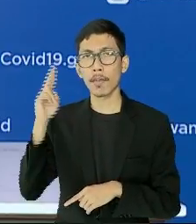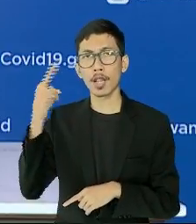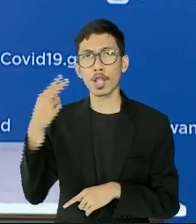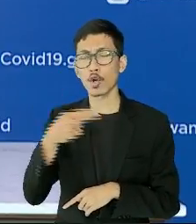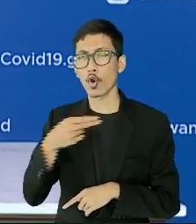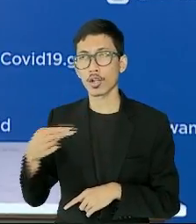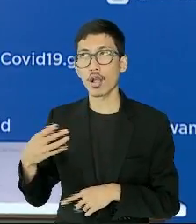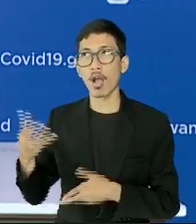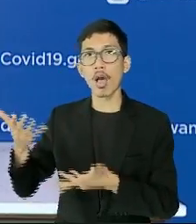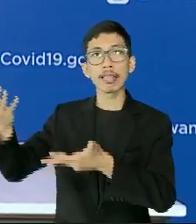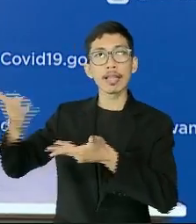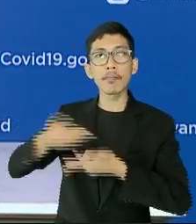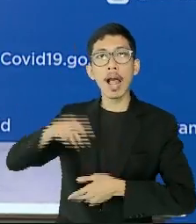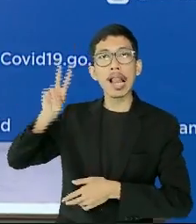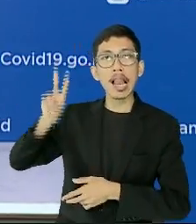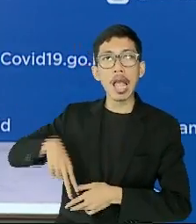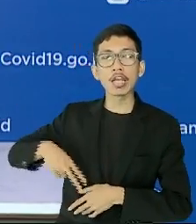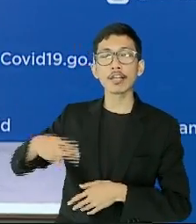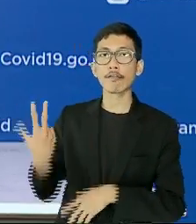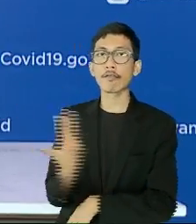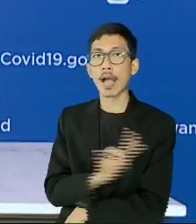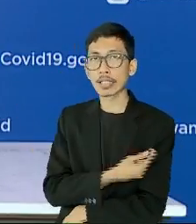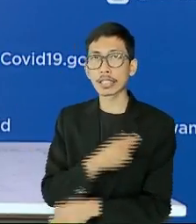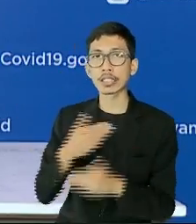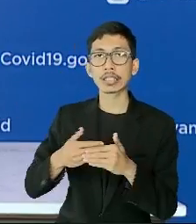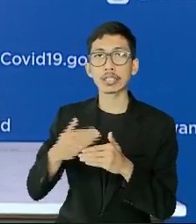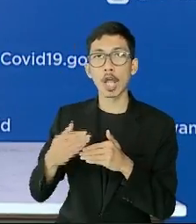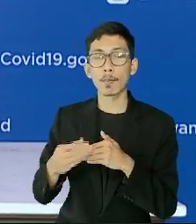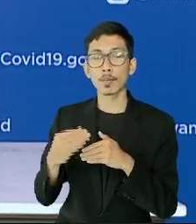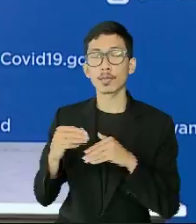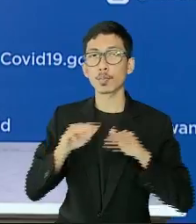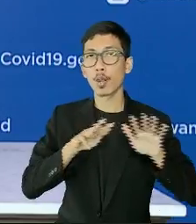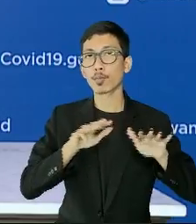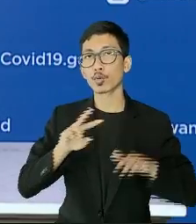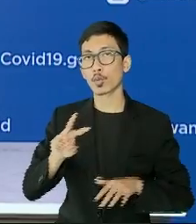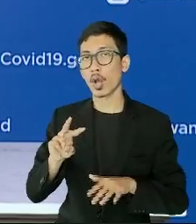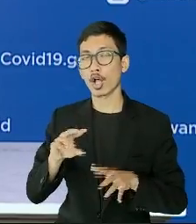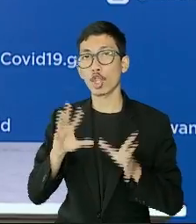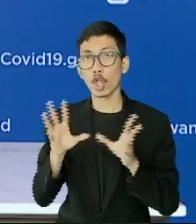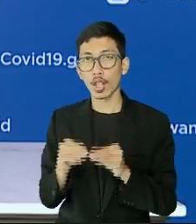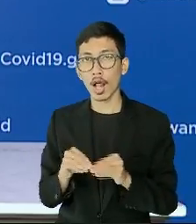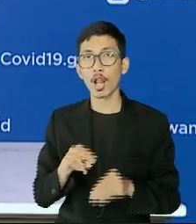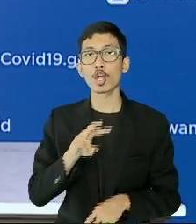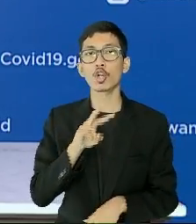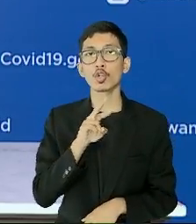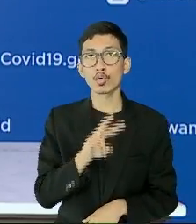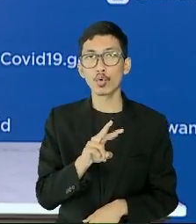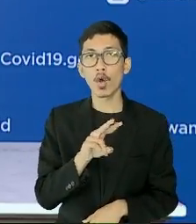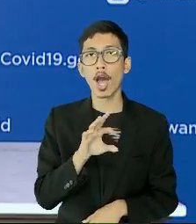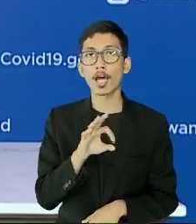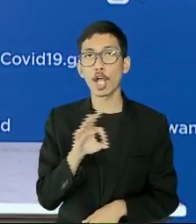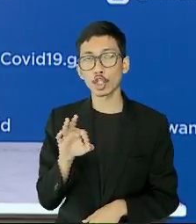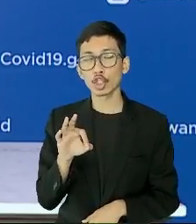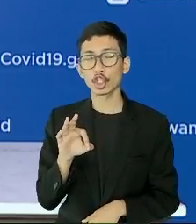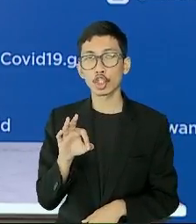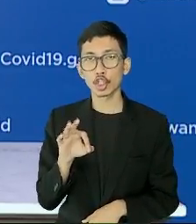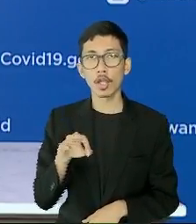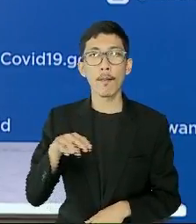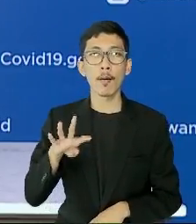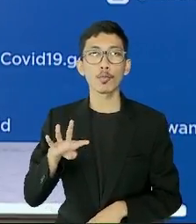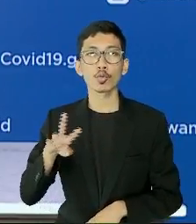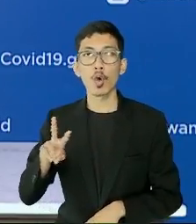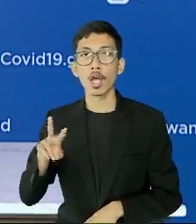kedatangan vaksin tahap ke-92 berupa 224 ribu dosis vaksin